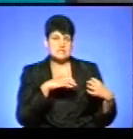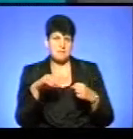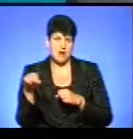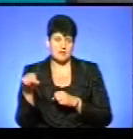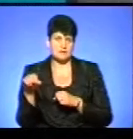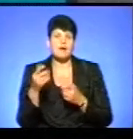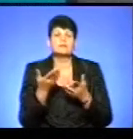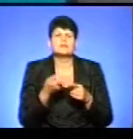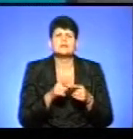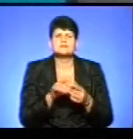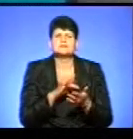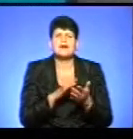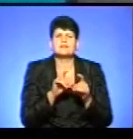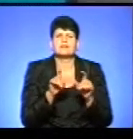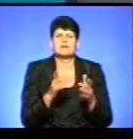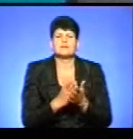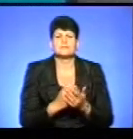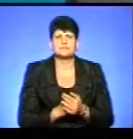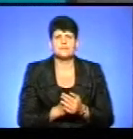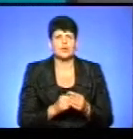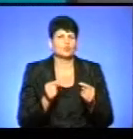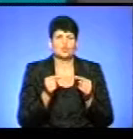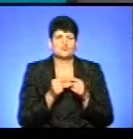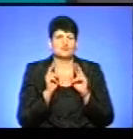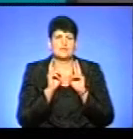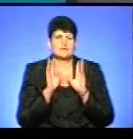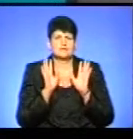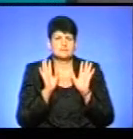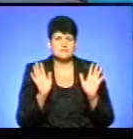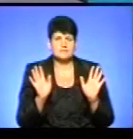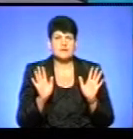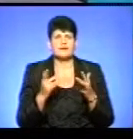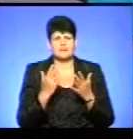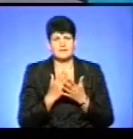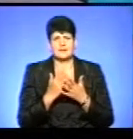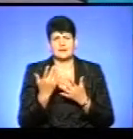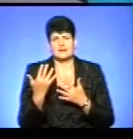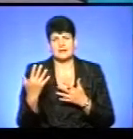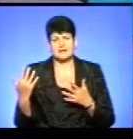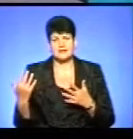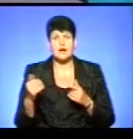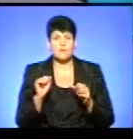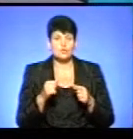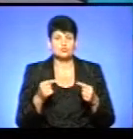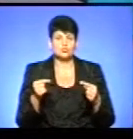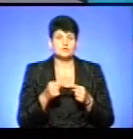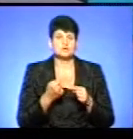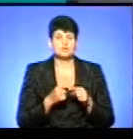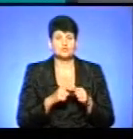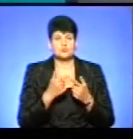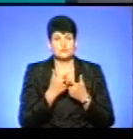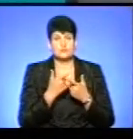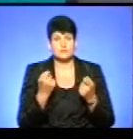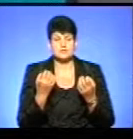Де такі центри є в Україні? Точно вам не скажу, але їх є декілька. Я можу уточнити цю інформацію і